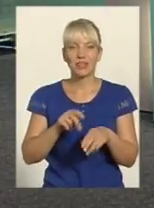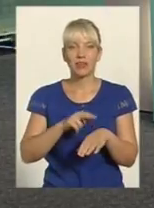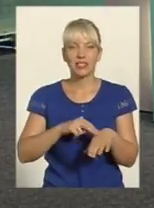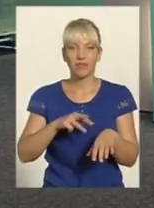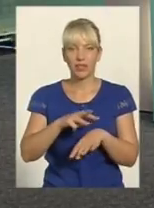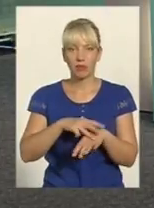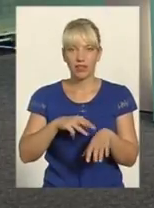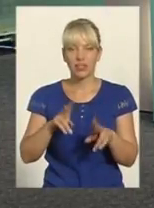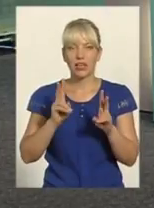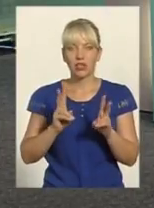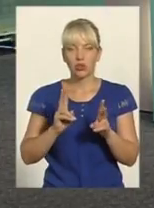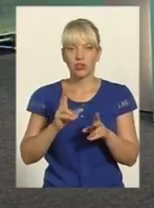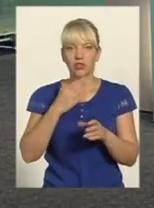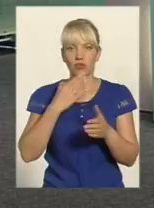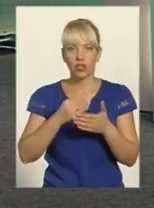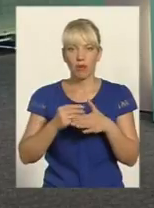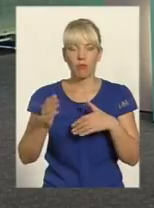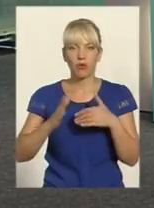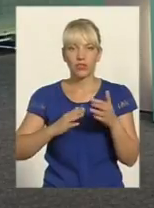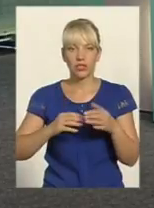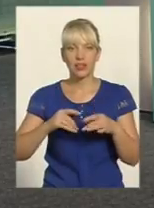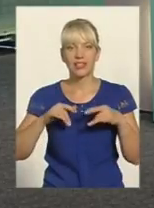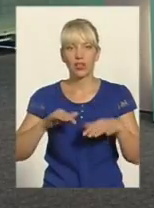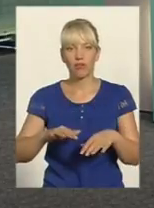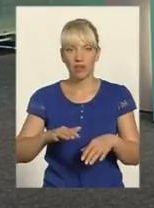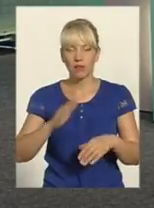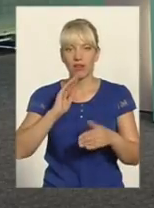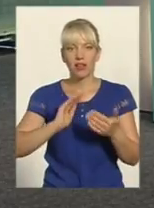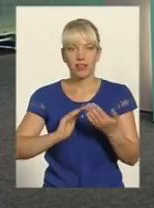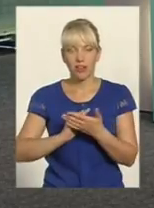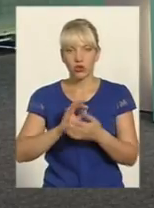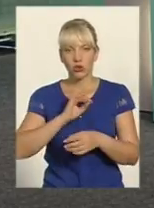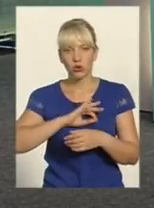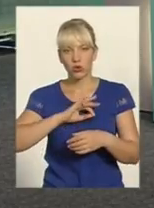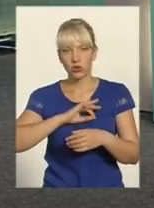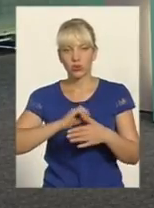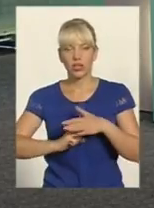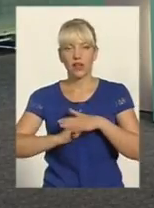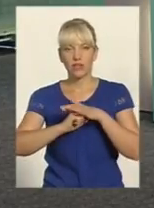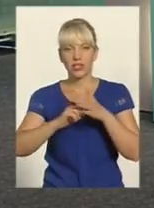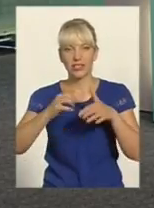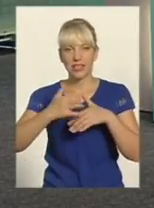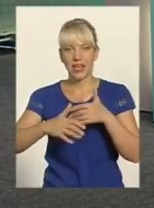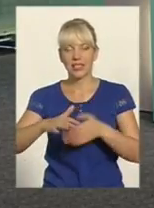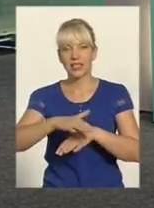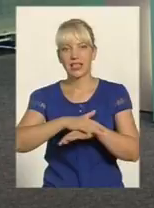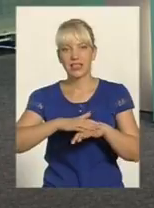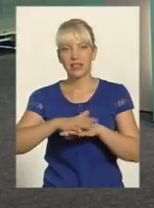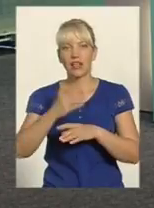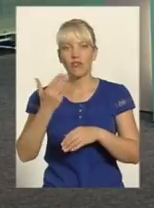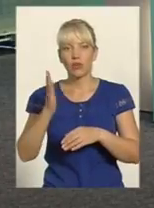міліції, які сьогодні за своїми професійними діловими якостями користуються авторитетом серед населення Вони будуть мати можливість